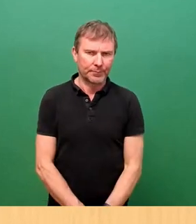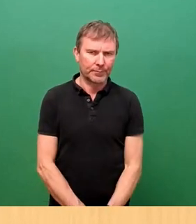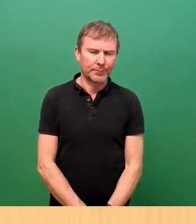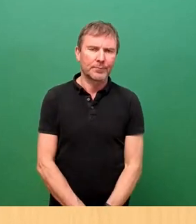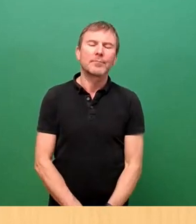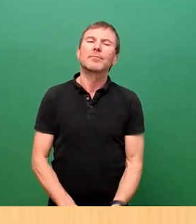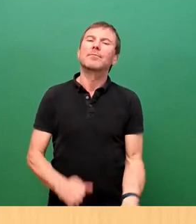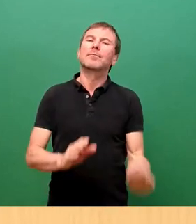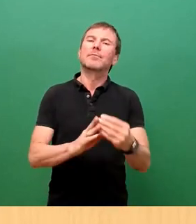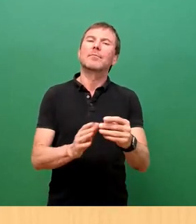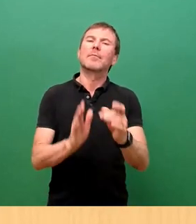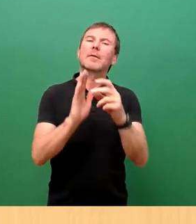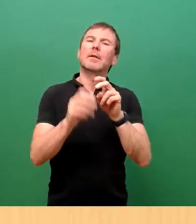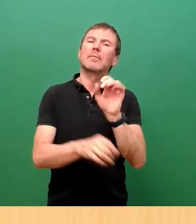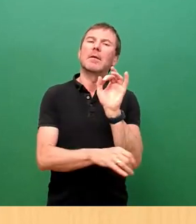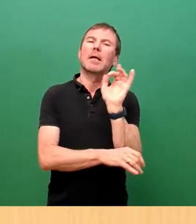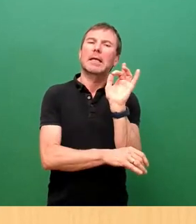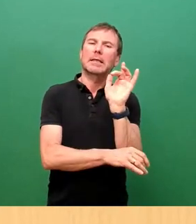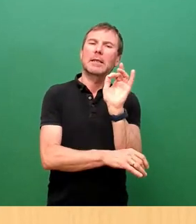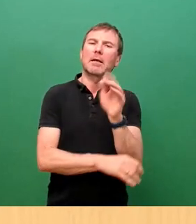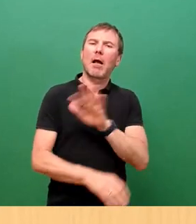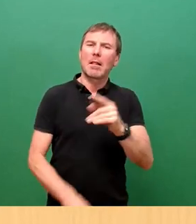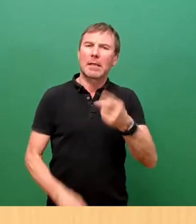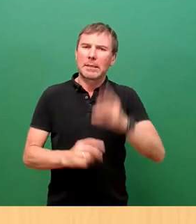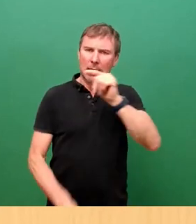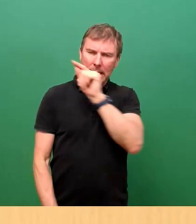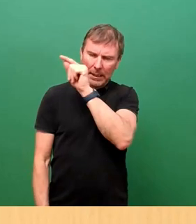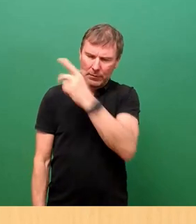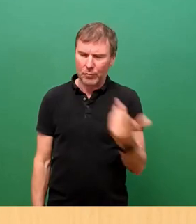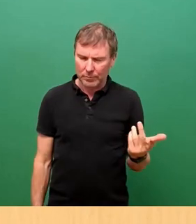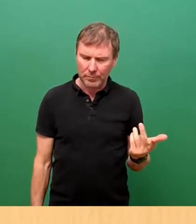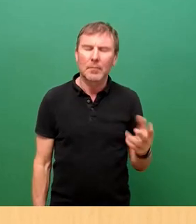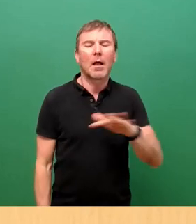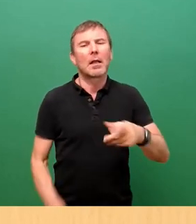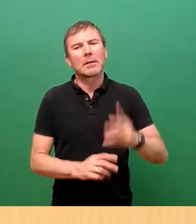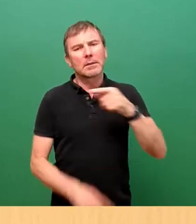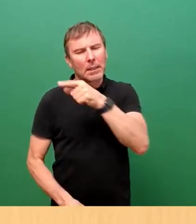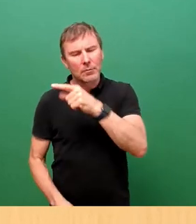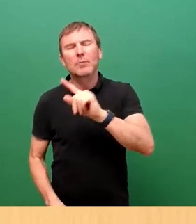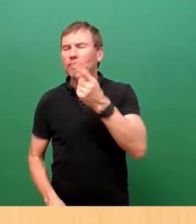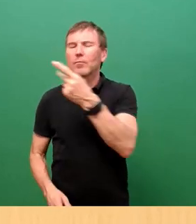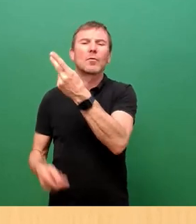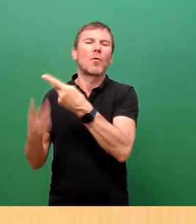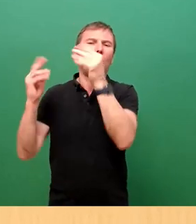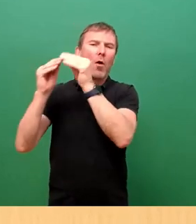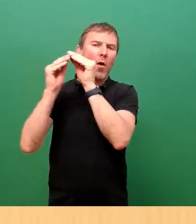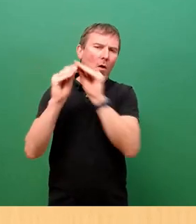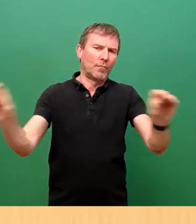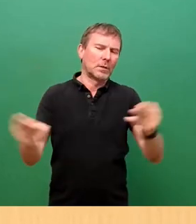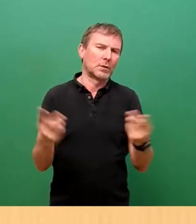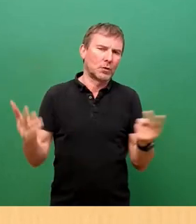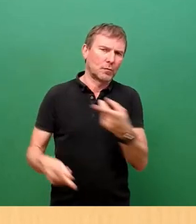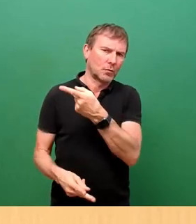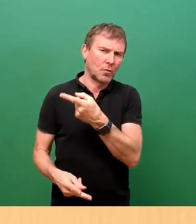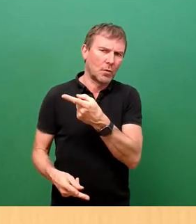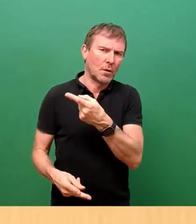die Kritik der Landesdirektion. Die Landesdirektion wird nochmal öffentlich deutlich machen, dass es sich hier um